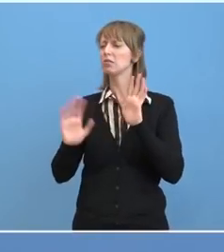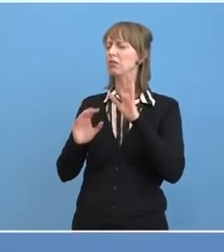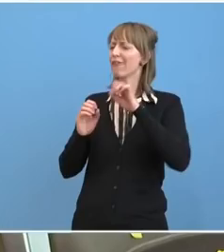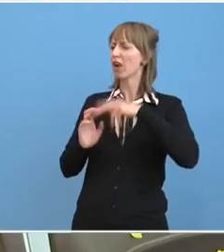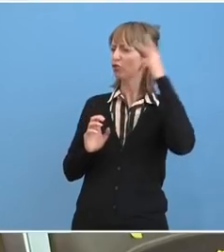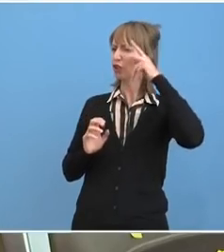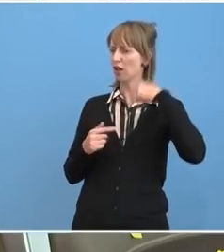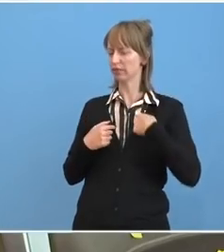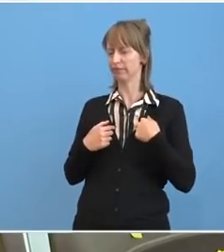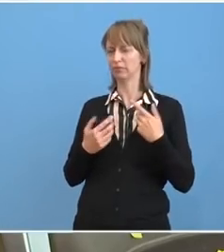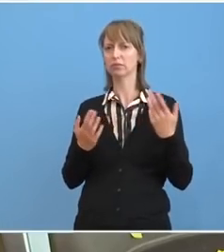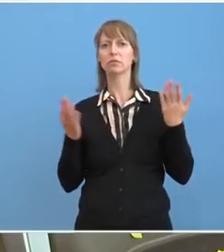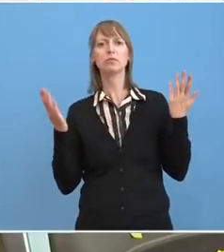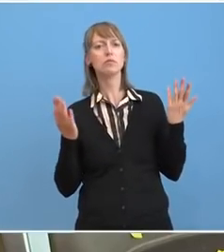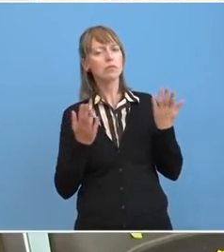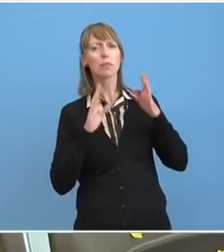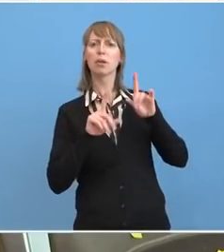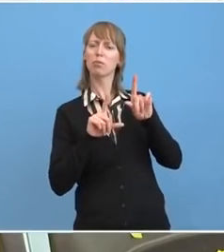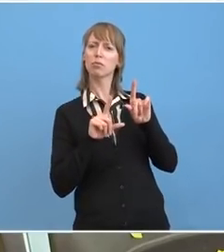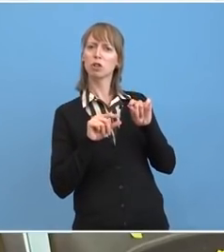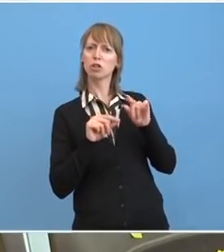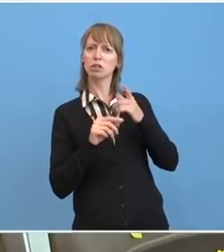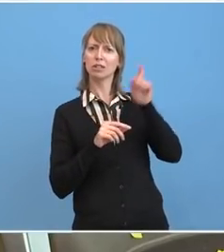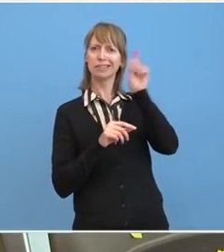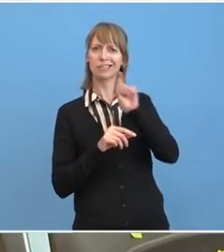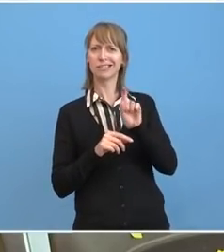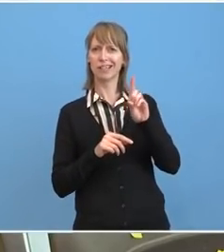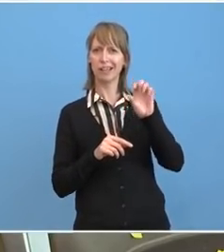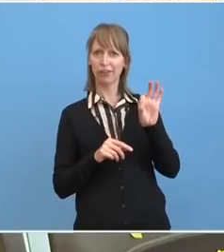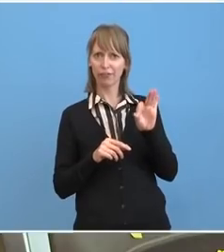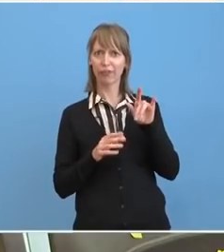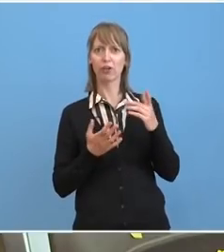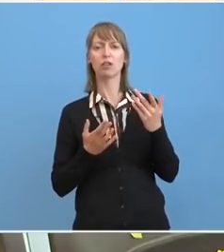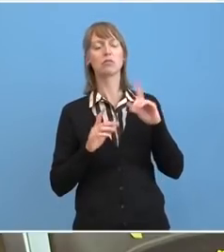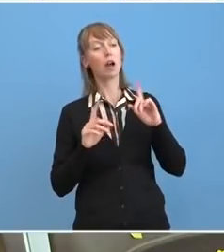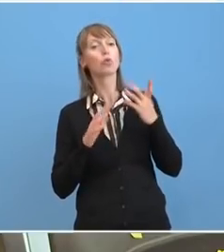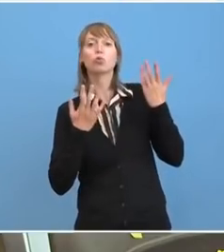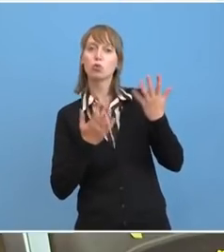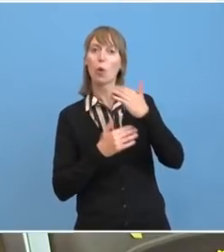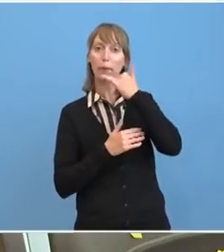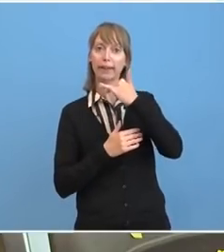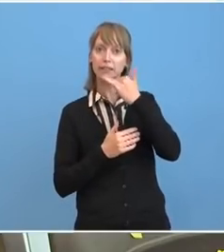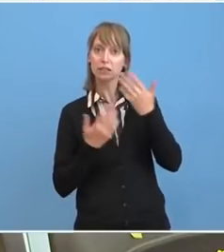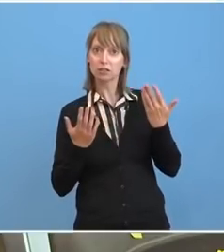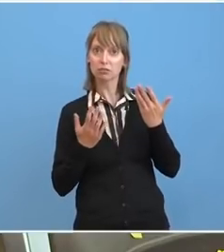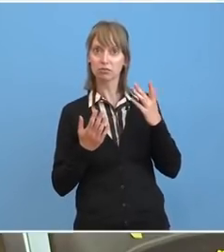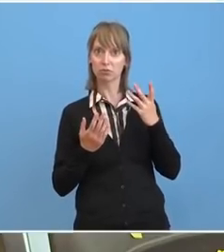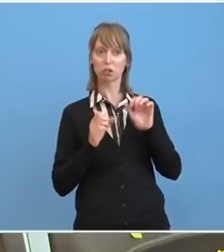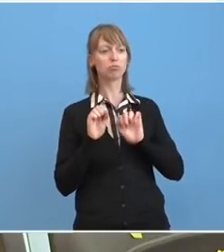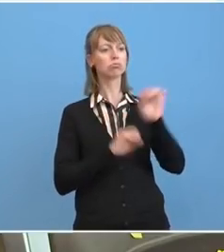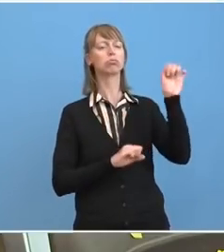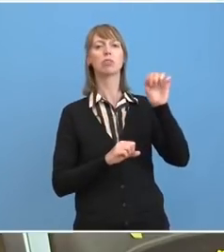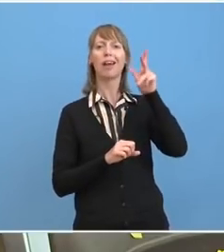heißt, haben die... Das hat ja auch das ZDF beispielsweise explizit so berichtet. Sie würden das also dementieren. Herr